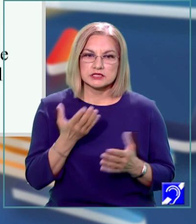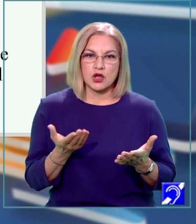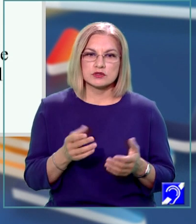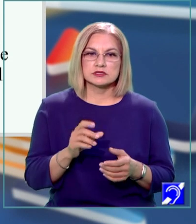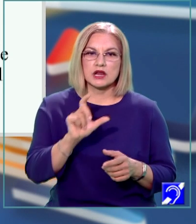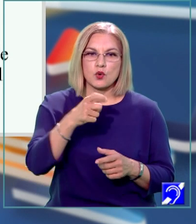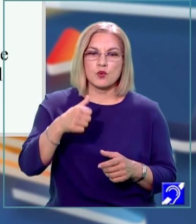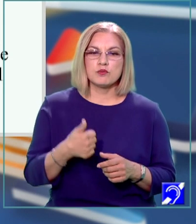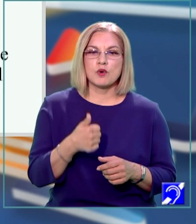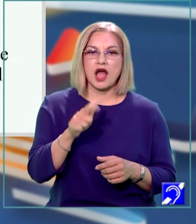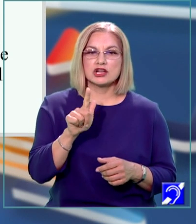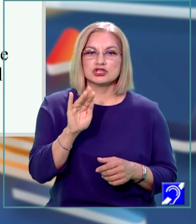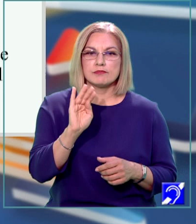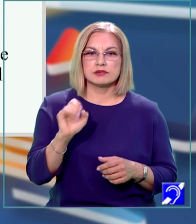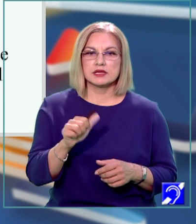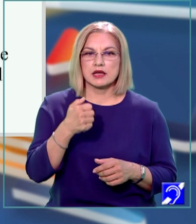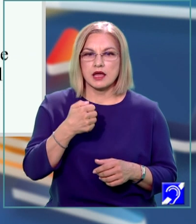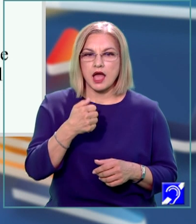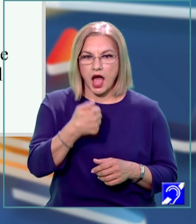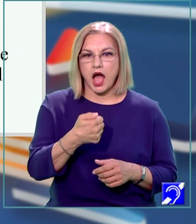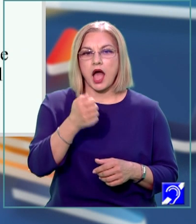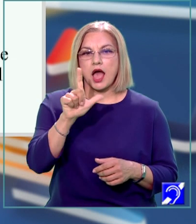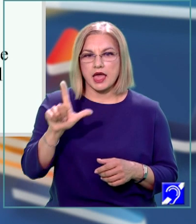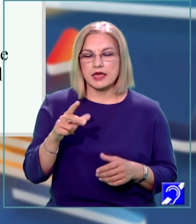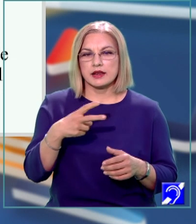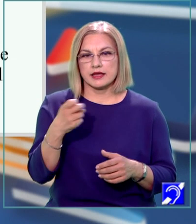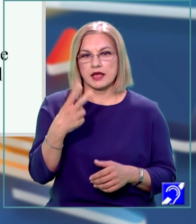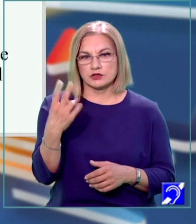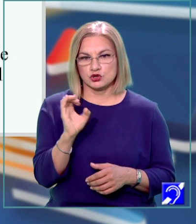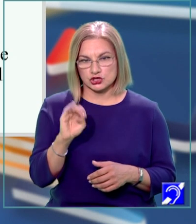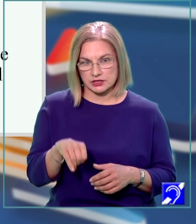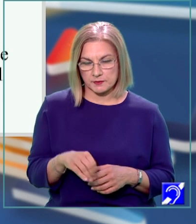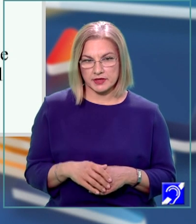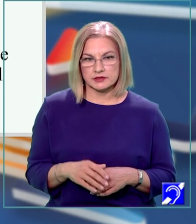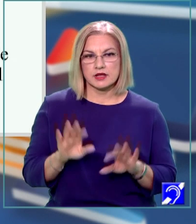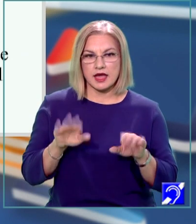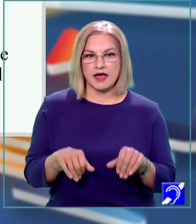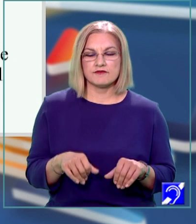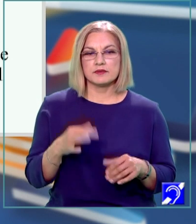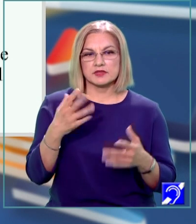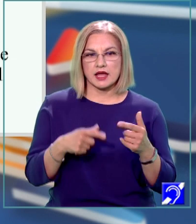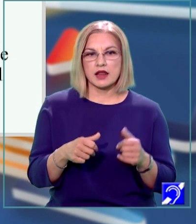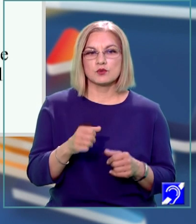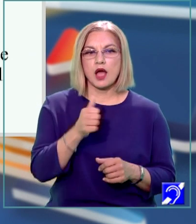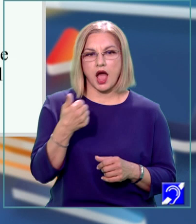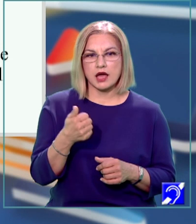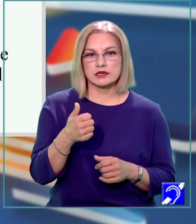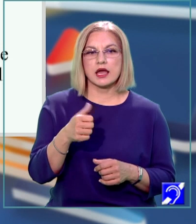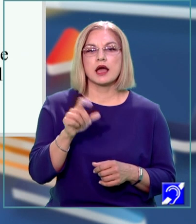algebric cu muchia AL egal 2 centimetri. Aveți de calculat area lui